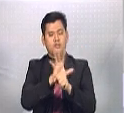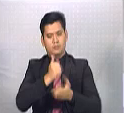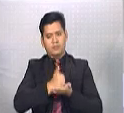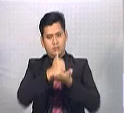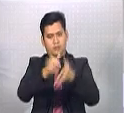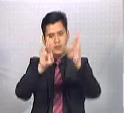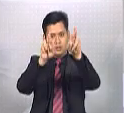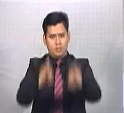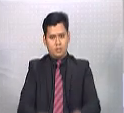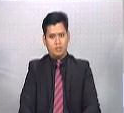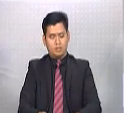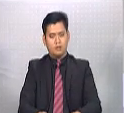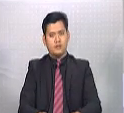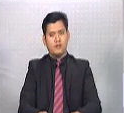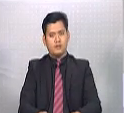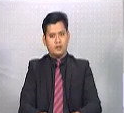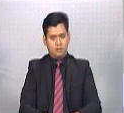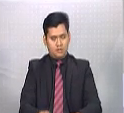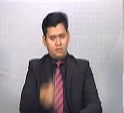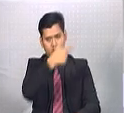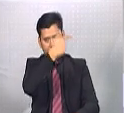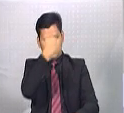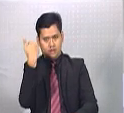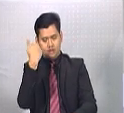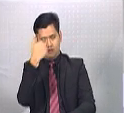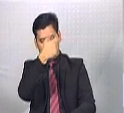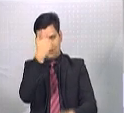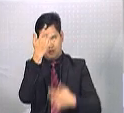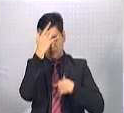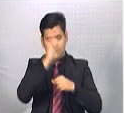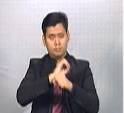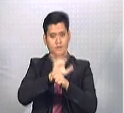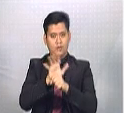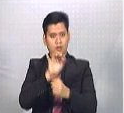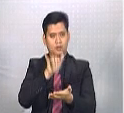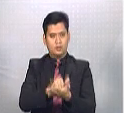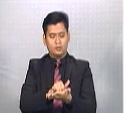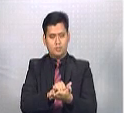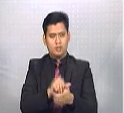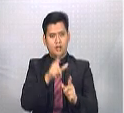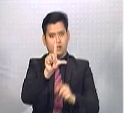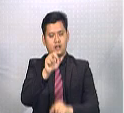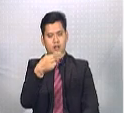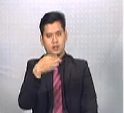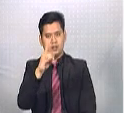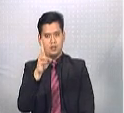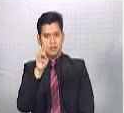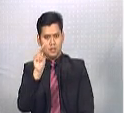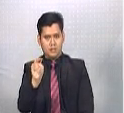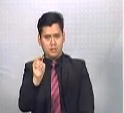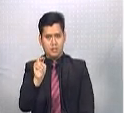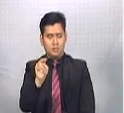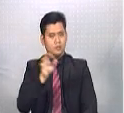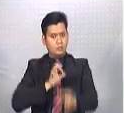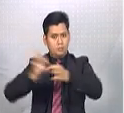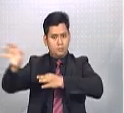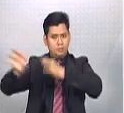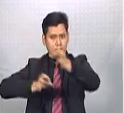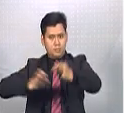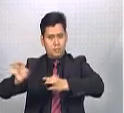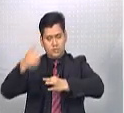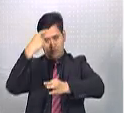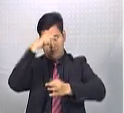membantu rakyat yang terkesan dengan wabak itu. Dalam satu kenyataan, Lembaga Hasil Dalam Negeri LHDN menjelaskan,